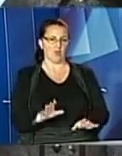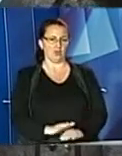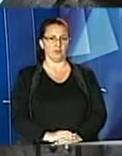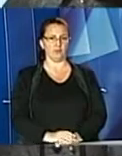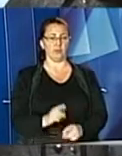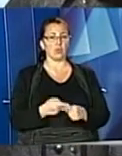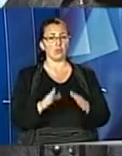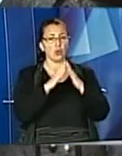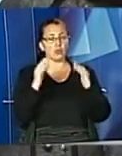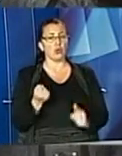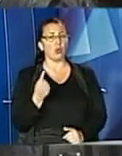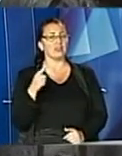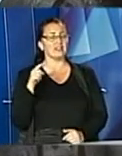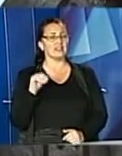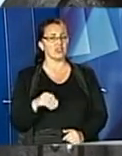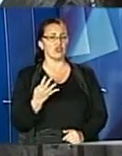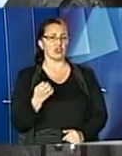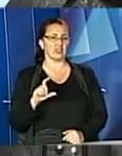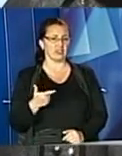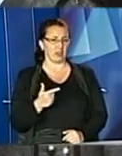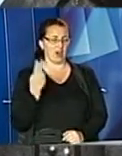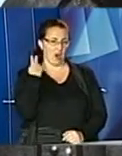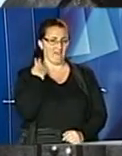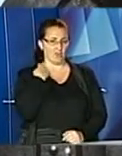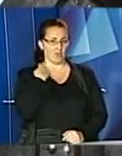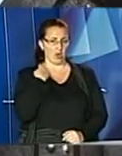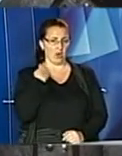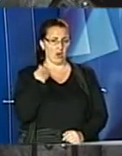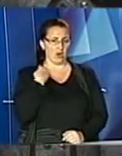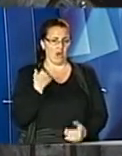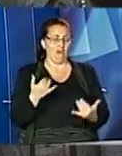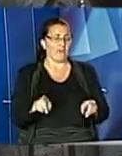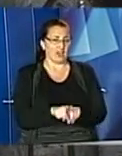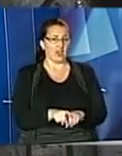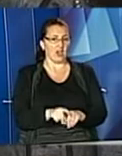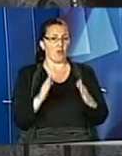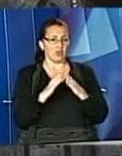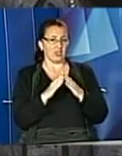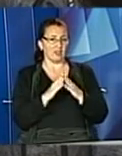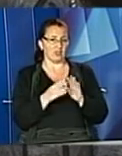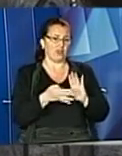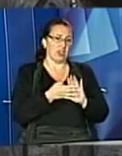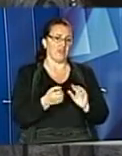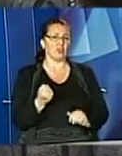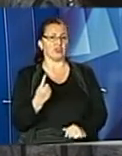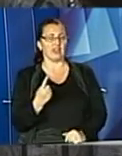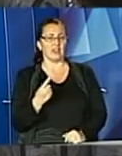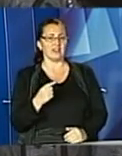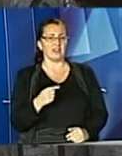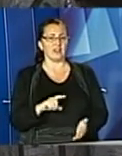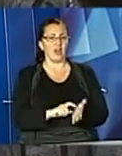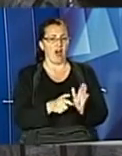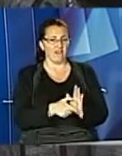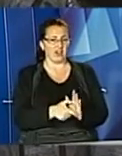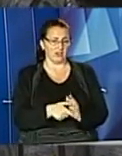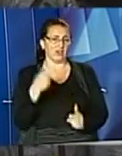будинку заборгованість 11 тисяч 400 гривень, так як я вже говорила. Але ви розумієте, що в даних будинках 9, квартир 11, з нас будинки тут невеликі, є